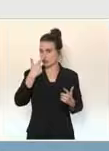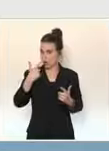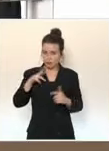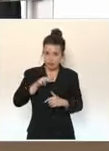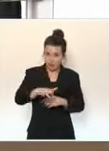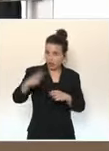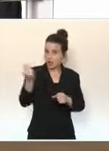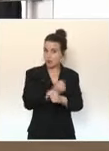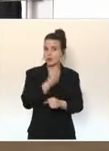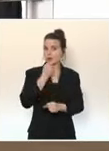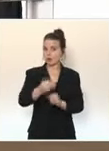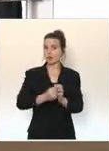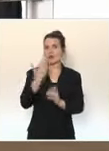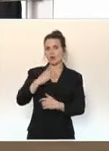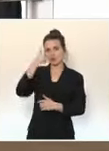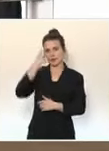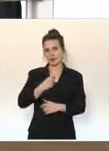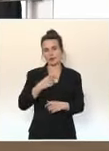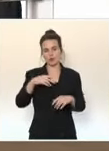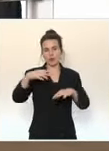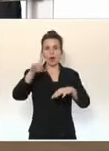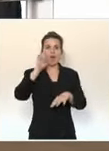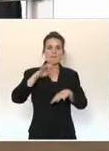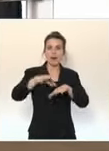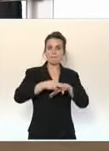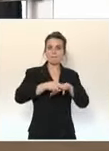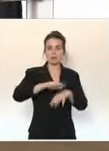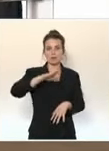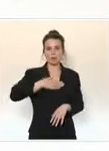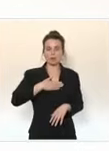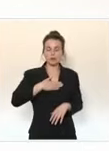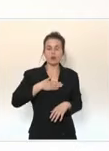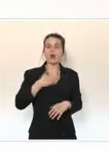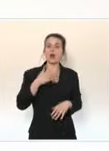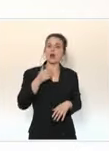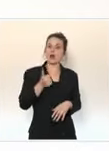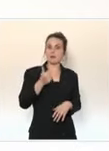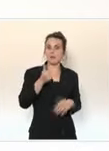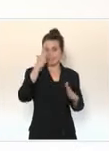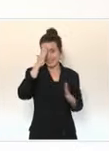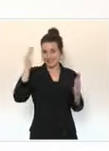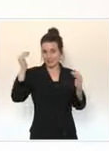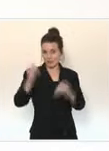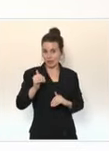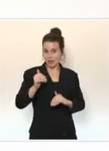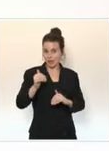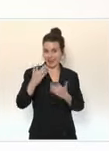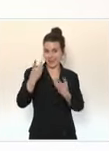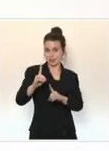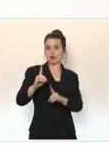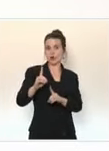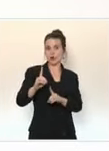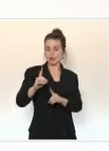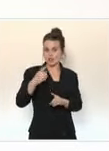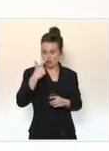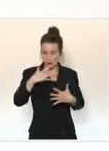autre question qui nous est posée, mon épouse est immunodéprimée, j'ai peur de la contaminer. Quand pourrais-je me faire vacciner ? Quel que soit votre